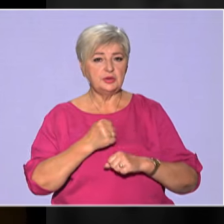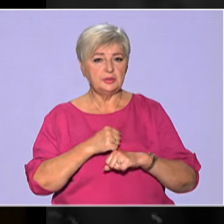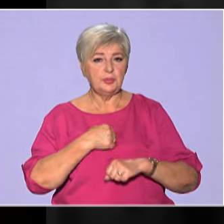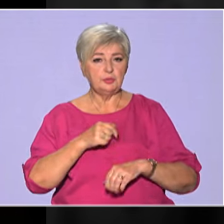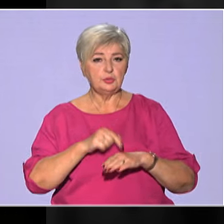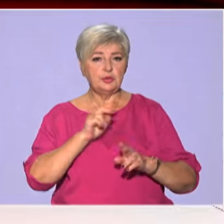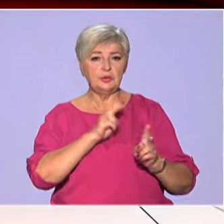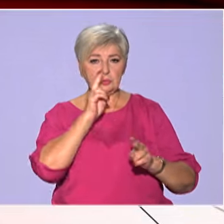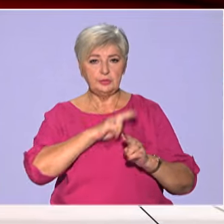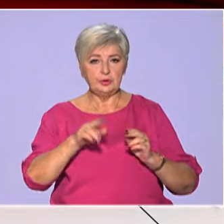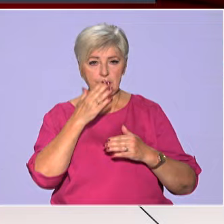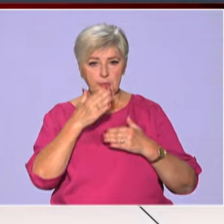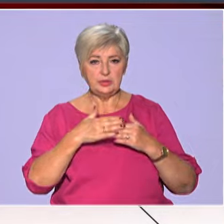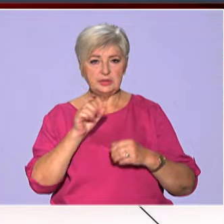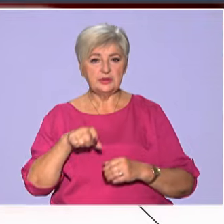близьких.